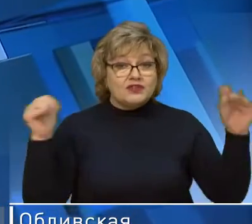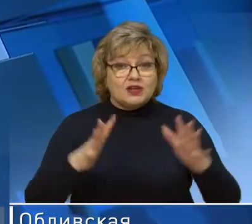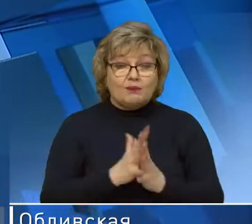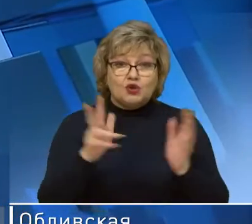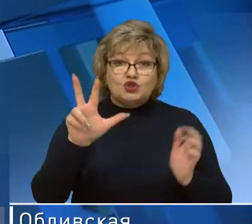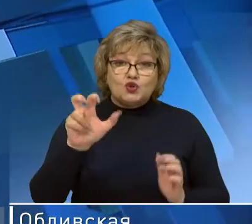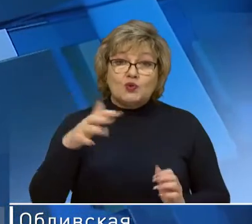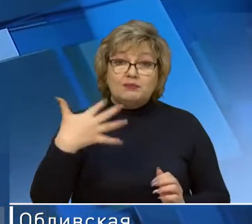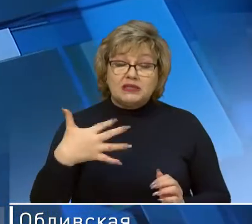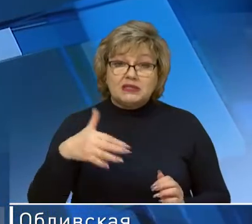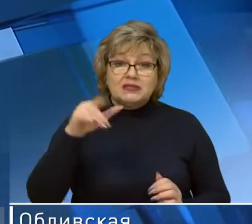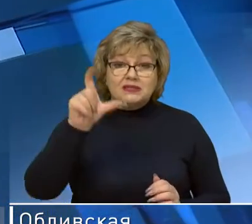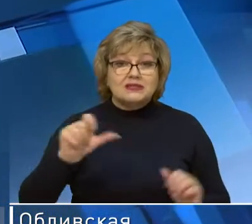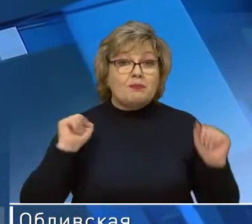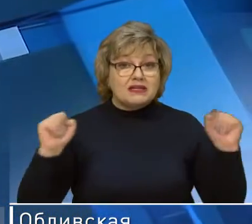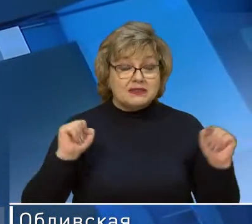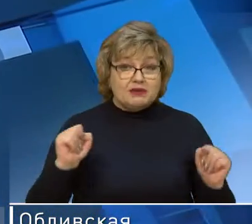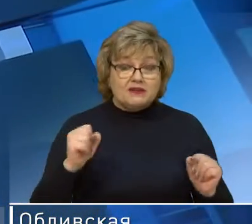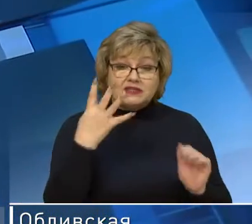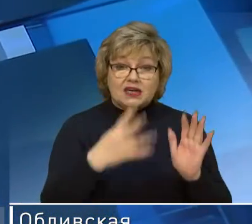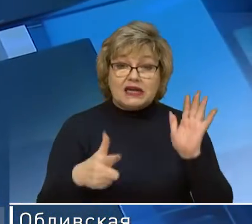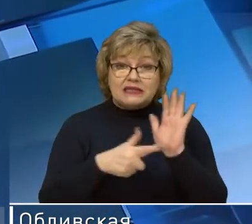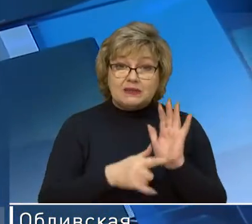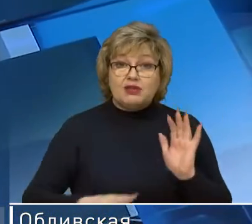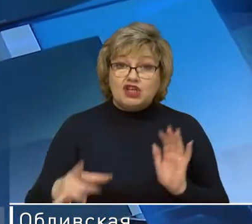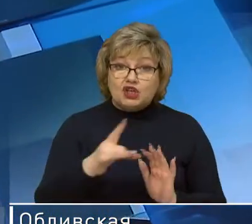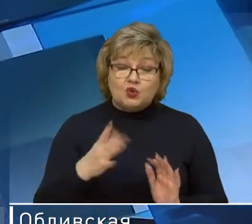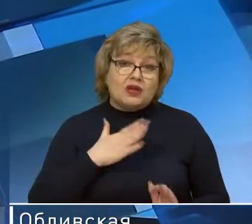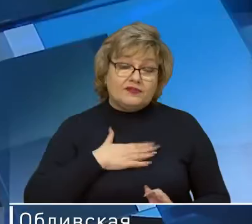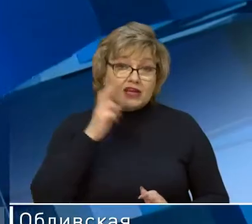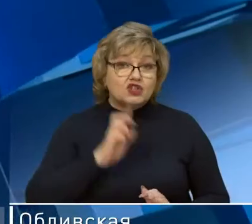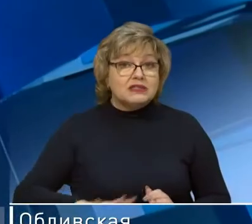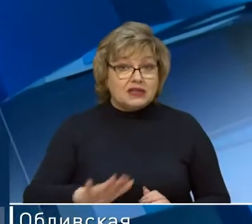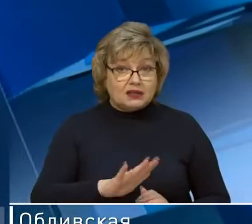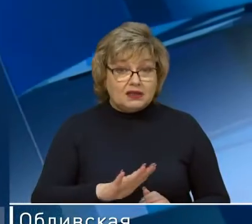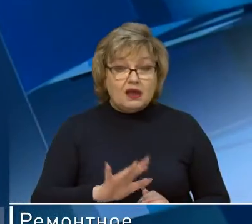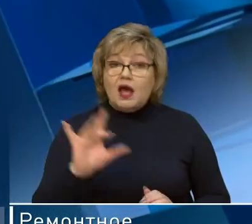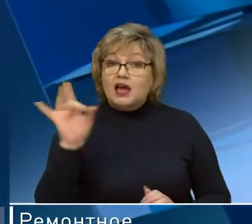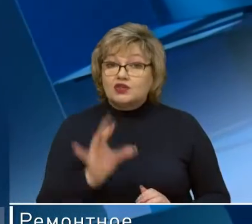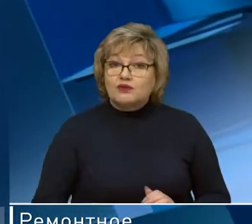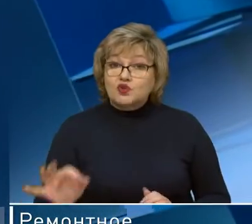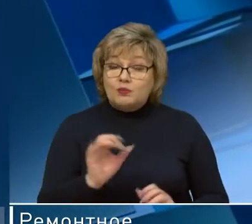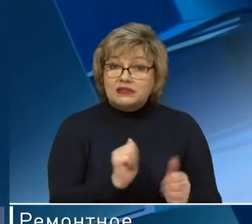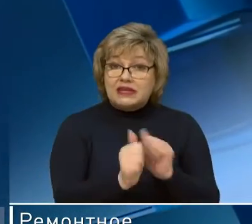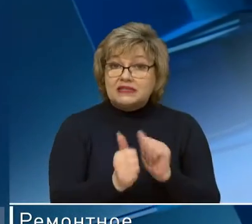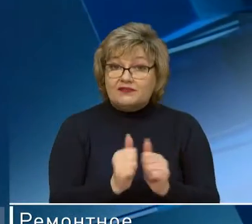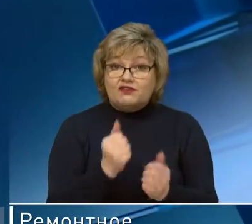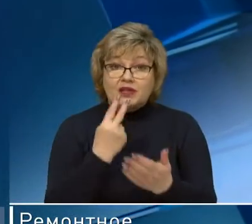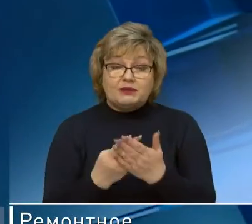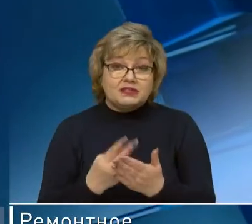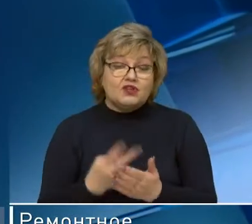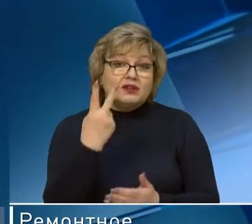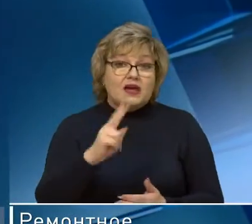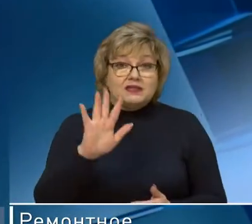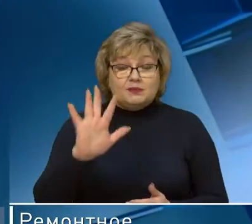свыше 350 спортсменов из 47 регионов нашей страны. Ростовская область на соревнованиях представляют